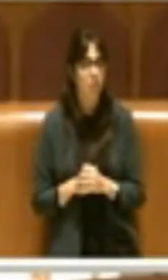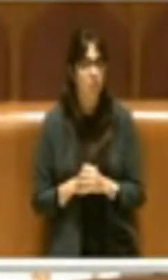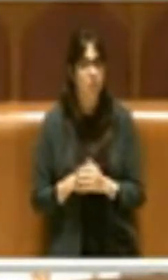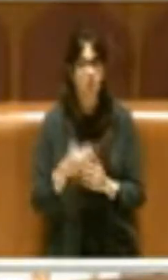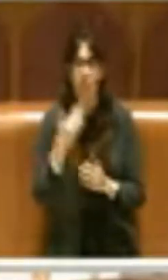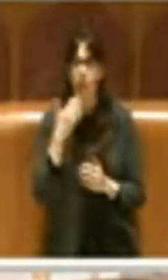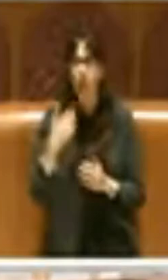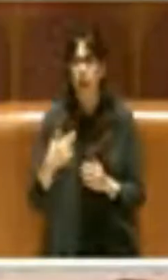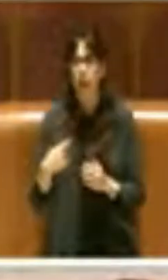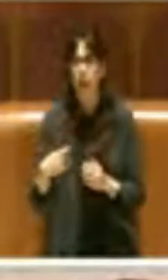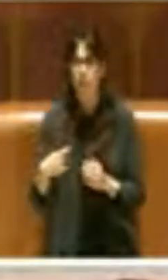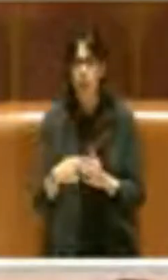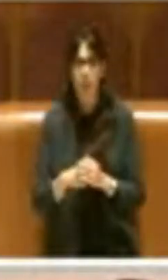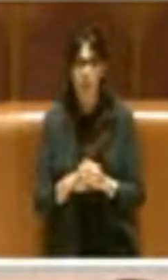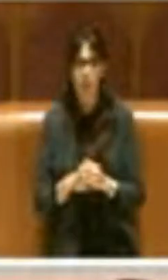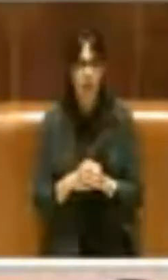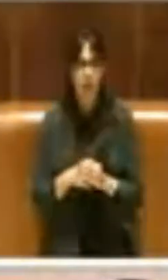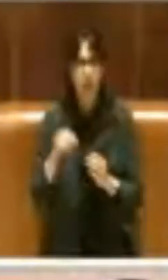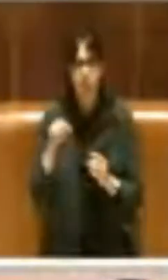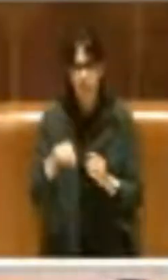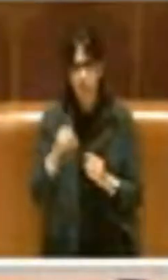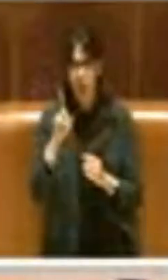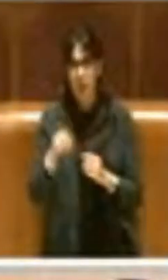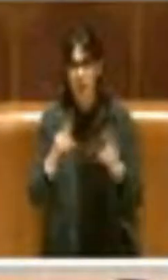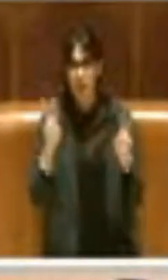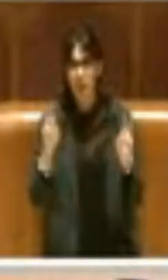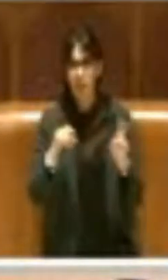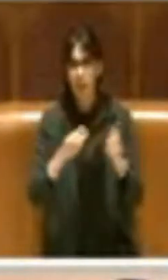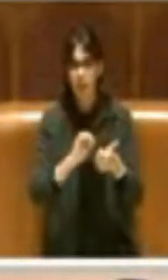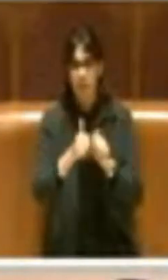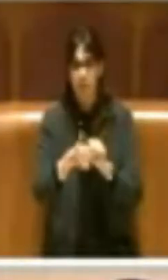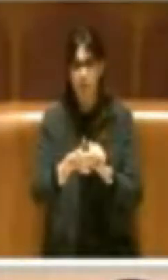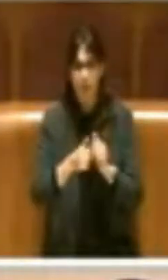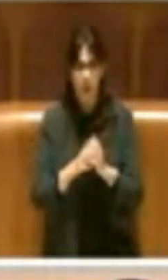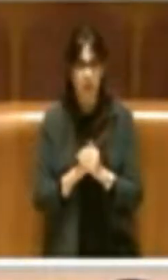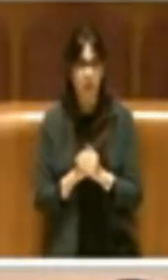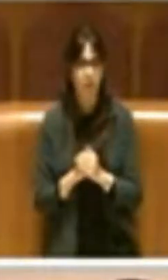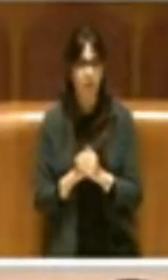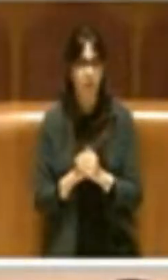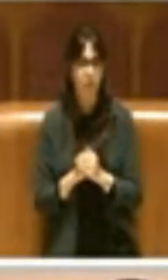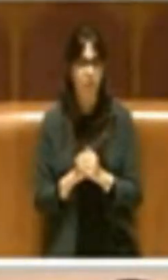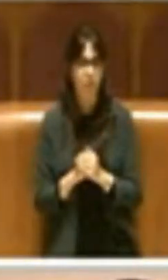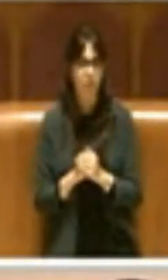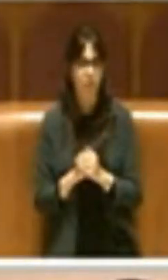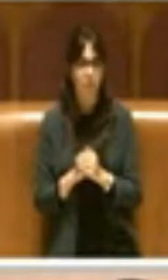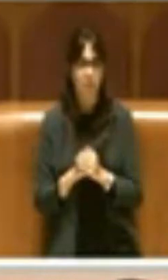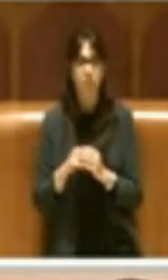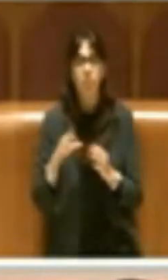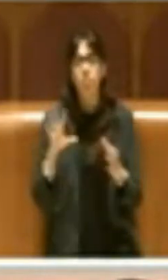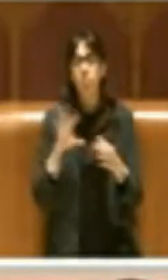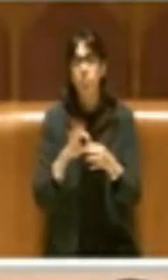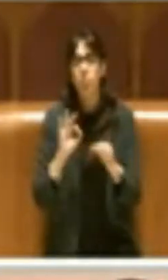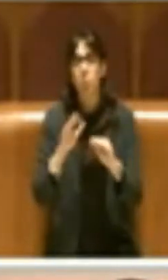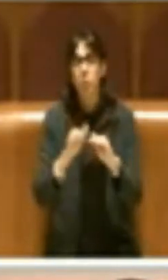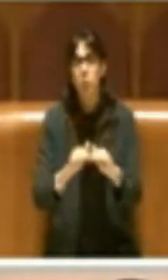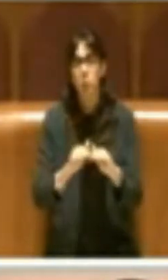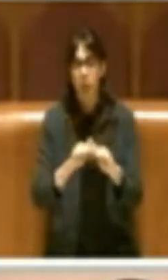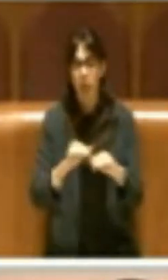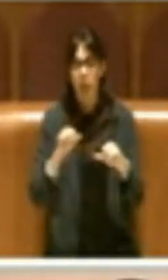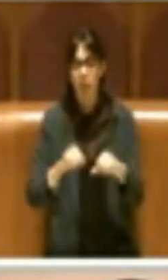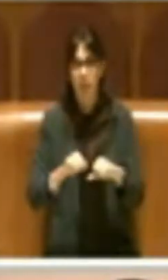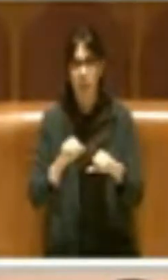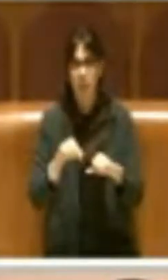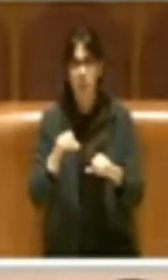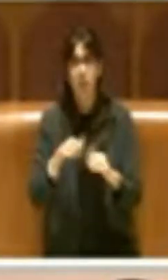Grazie Presidente, anche in questo caso parliamo di sport e parliamo di tutela della salute. Questa